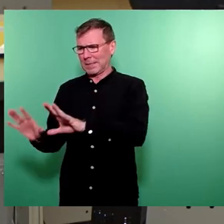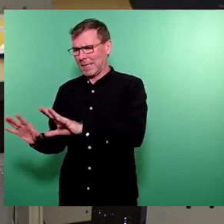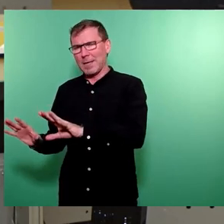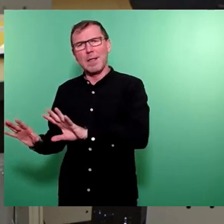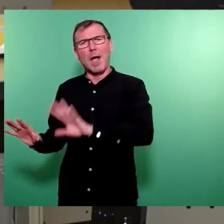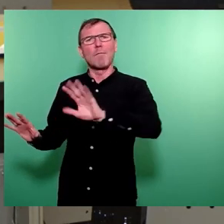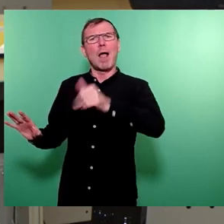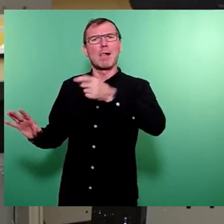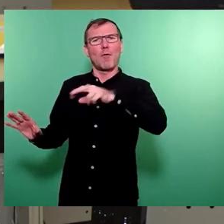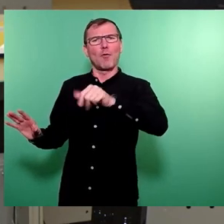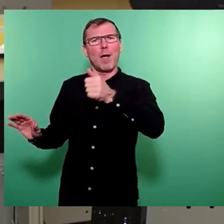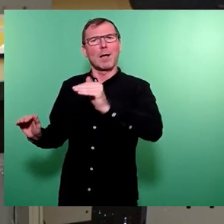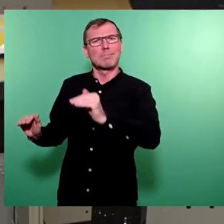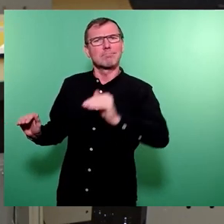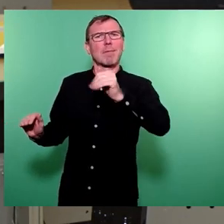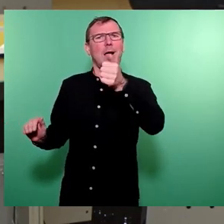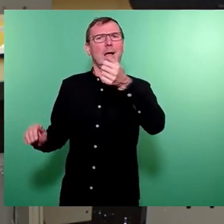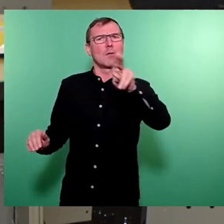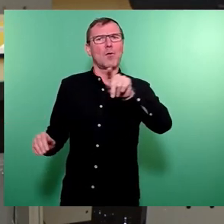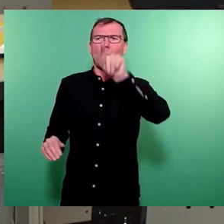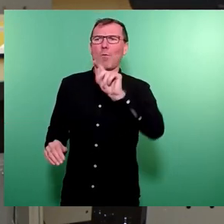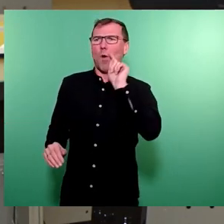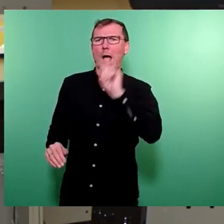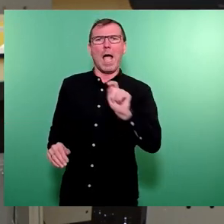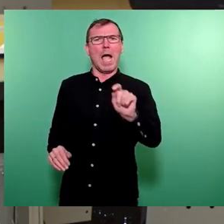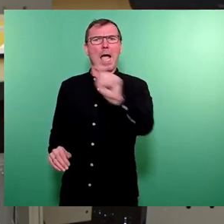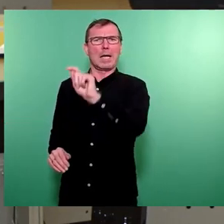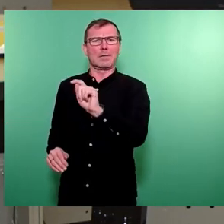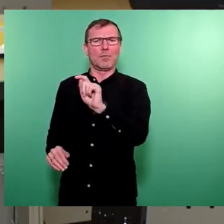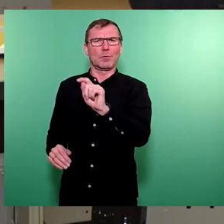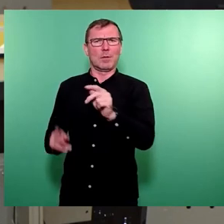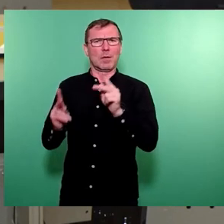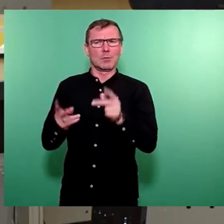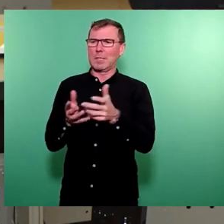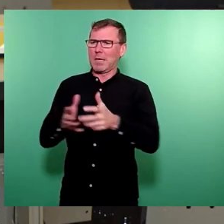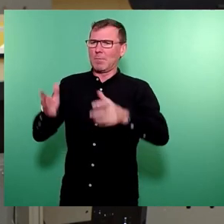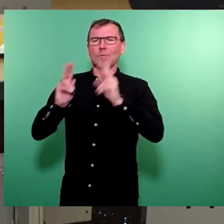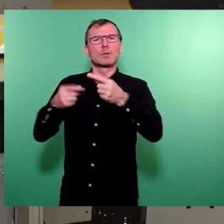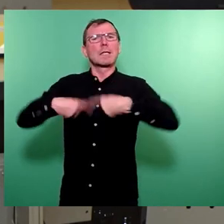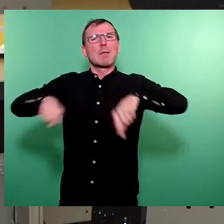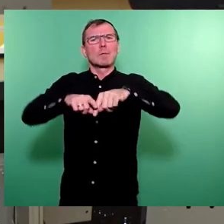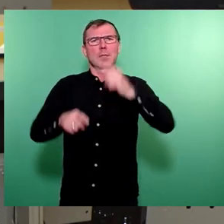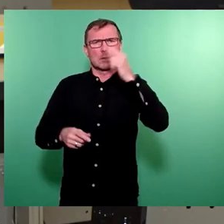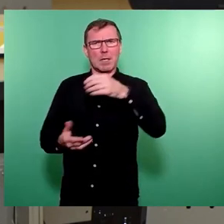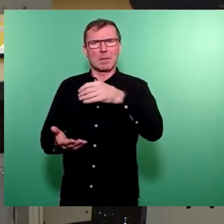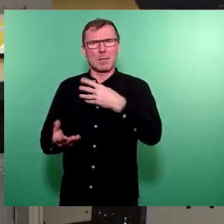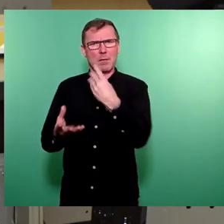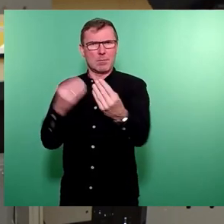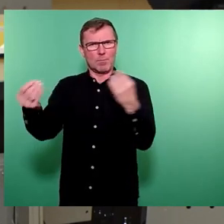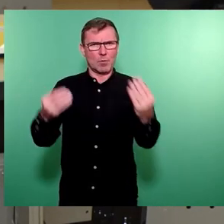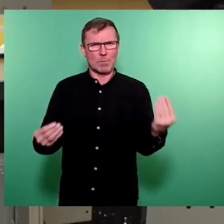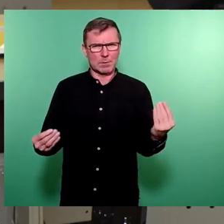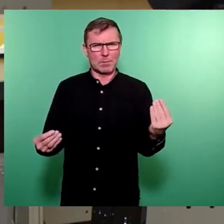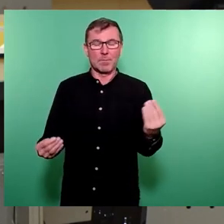eine Steigerung um 1 Euro pro Einwohner und Einwohnerin in dieser Stadt im Budget für die Stadtbezirksbeiräte haben. Und ich glaube, das ist auch eine